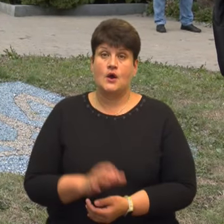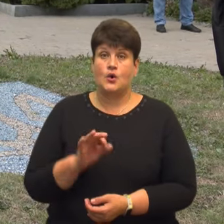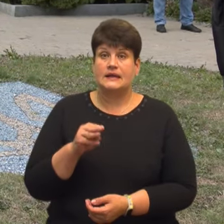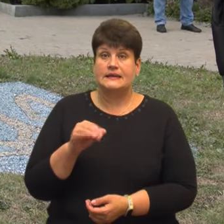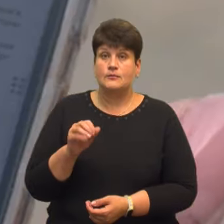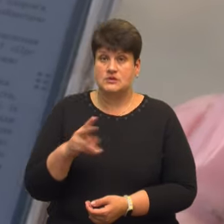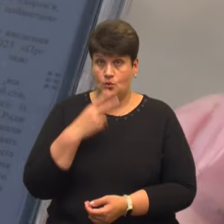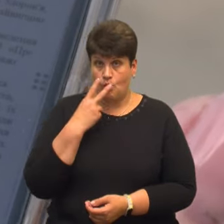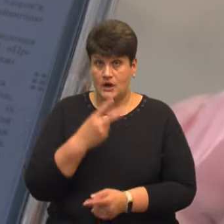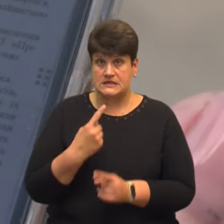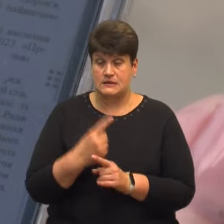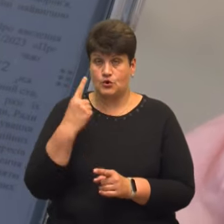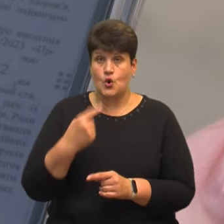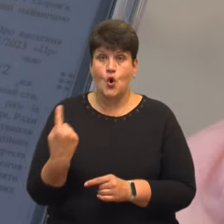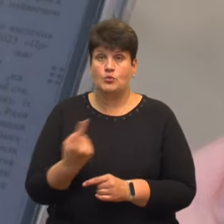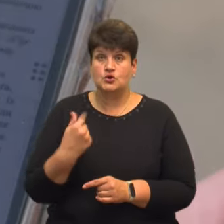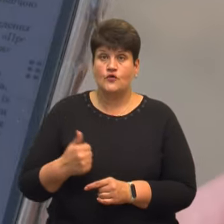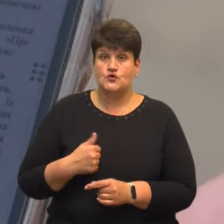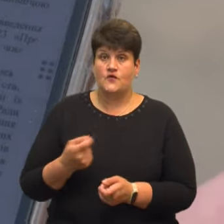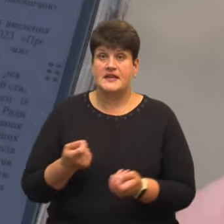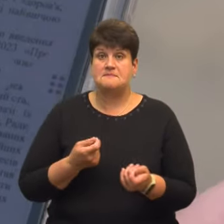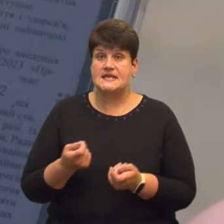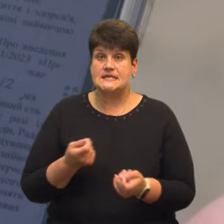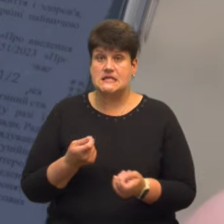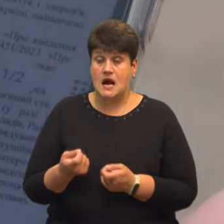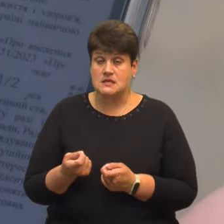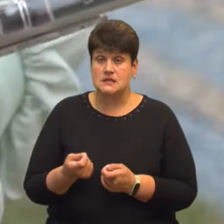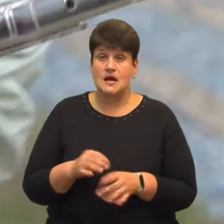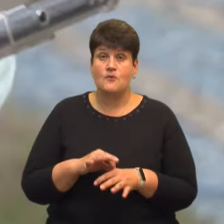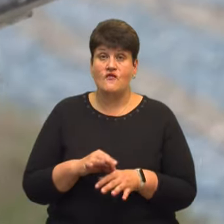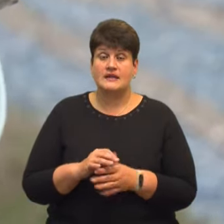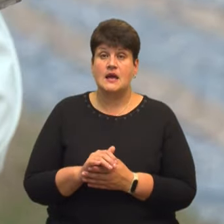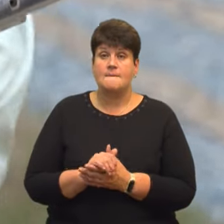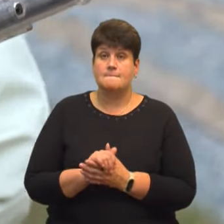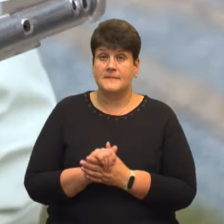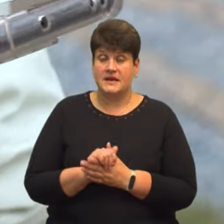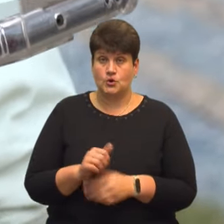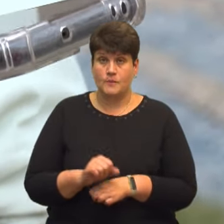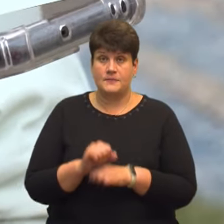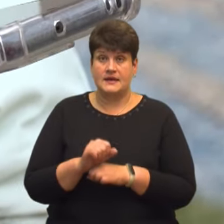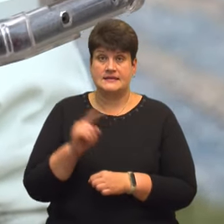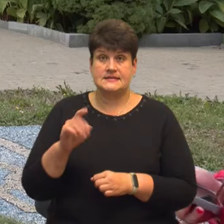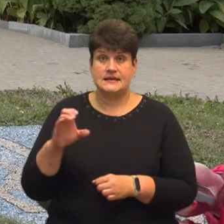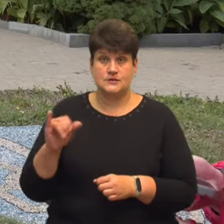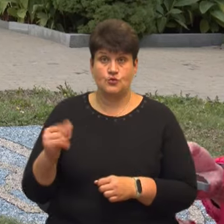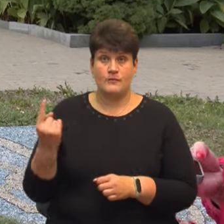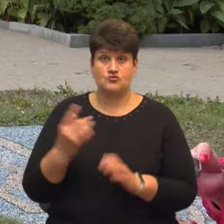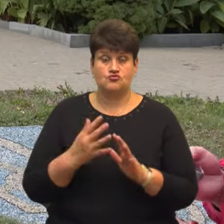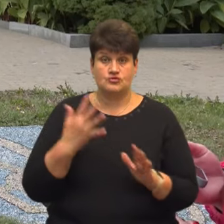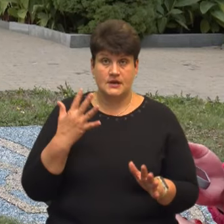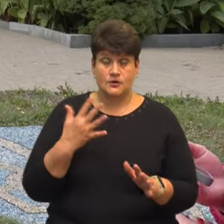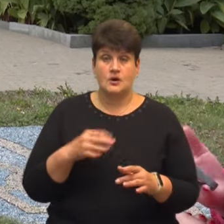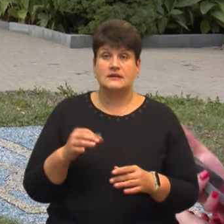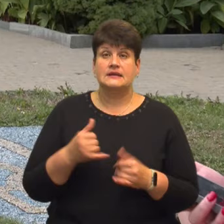показує заборону від обласної військової адміністрації на проведення мирного пікету ЗСУ в першу чергу. Жінка каже, попри